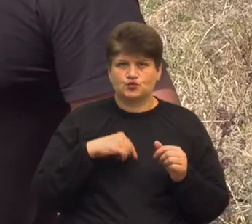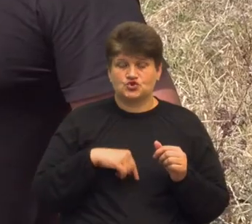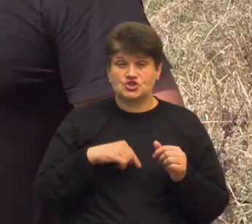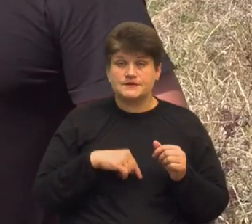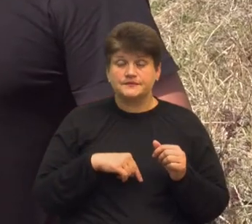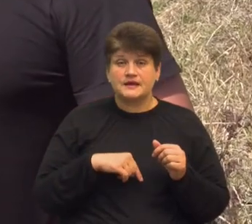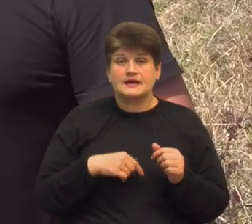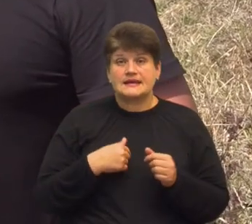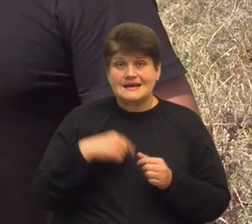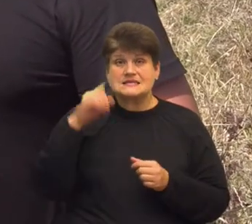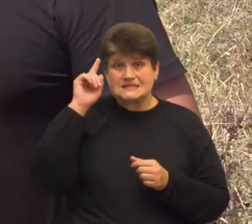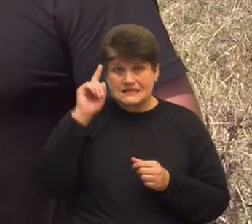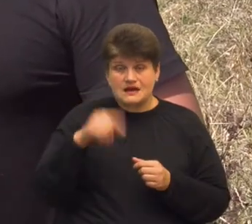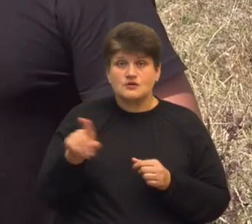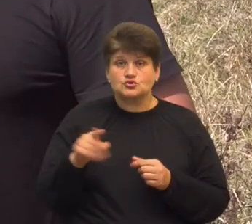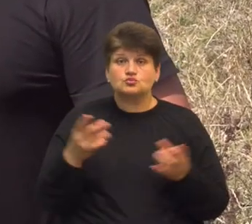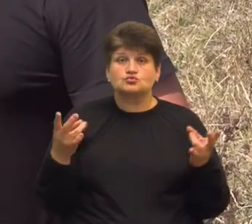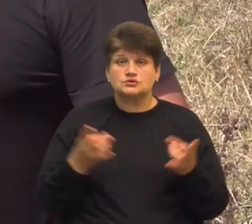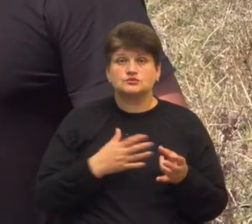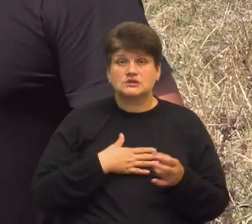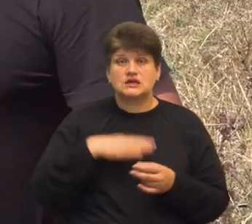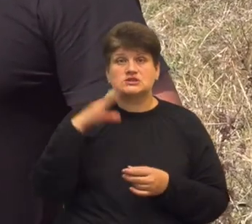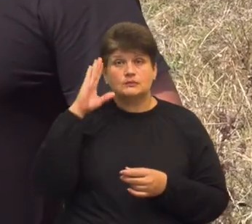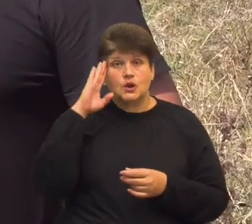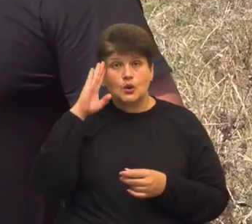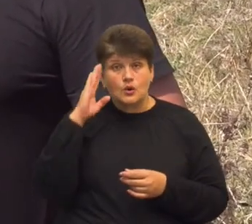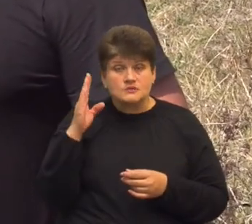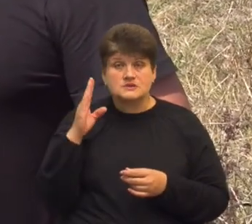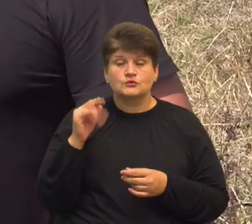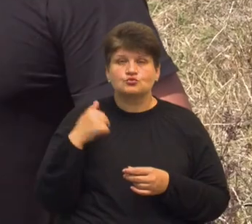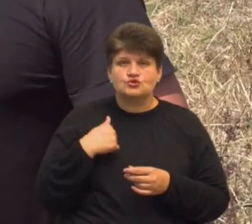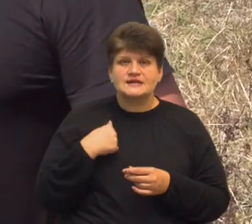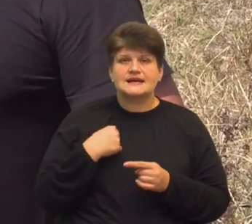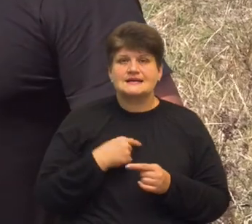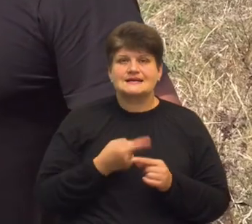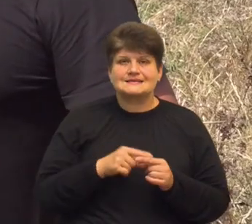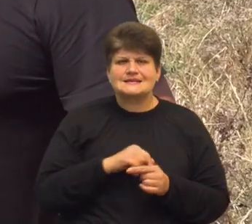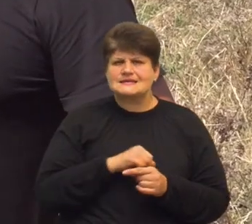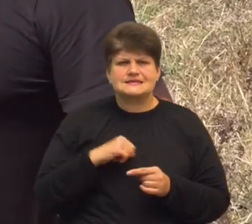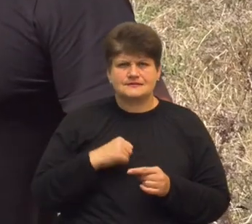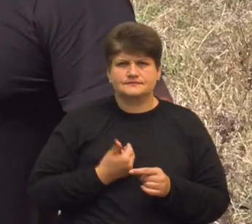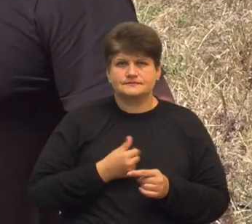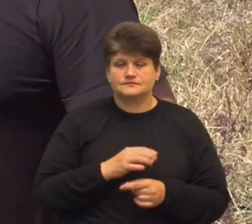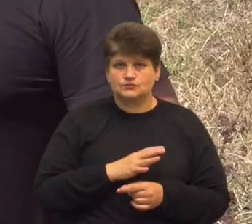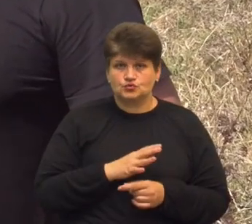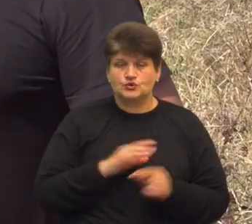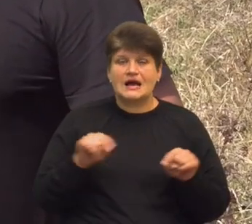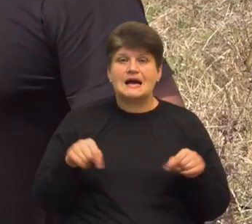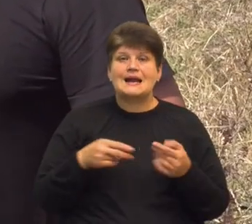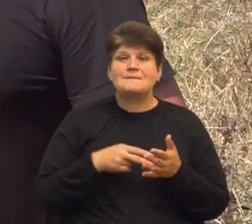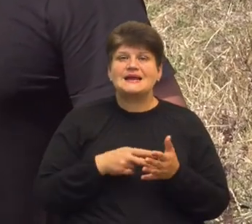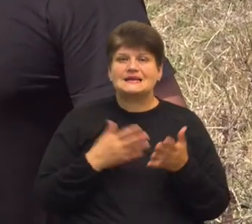я знаю, що потрібно нашим хлопцям, тому що я це сам пережив, цю реабілітацію.